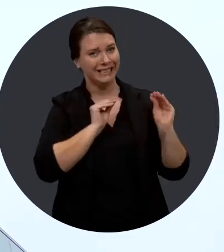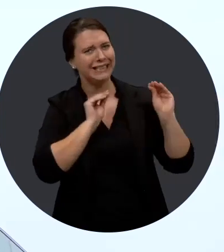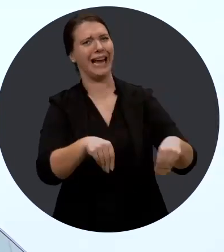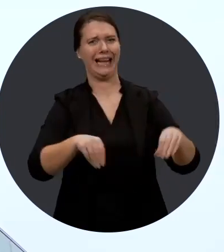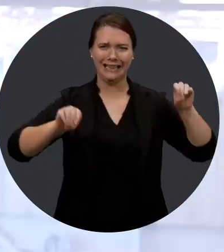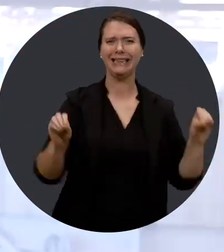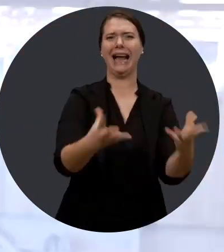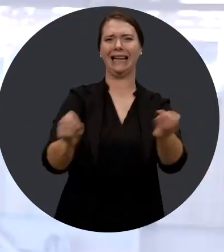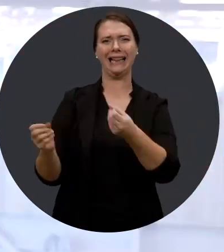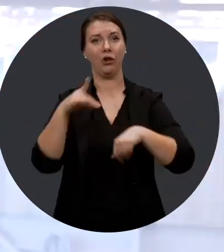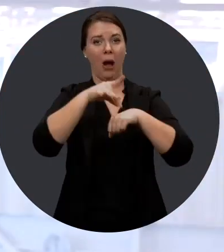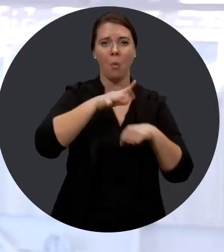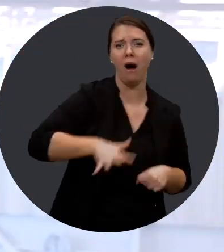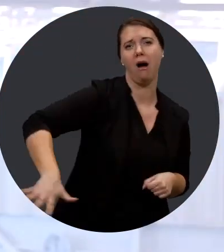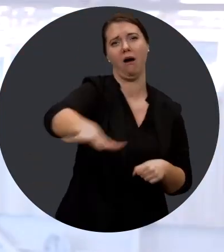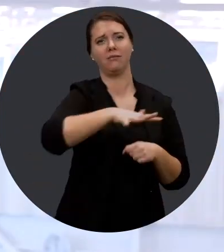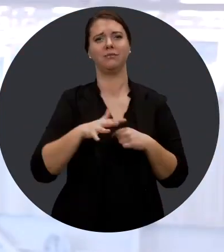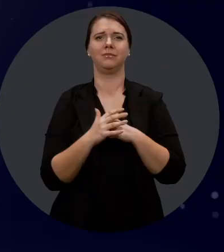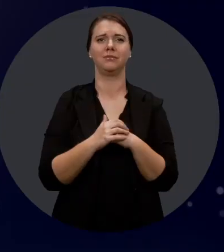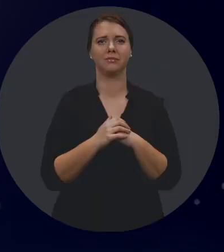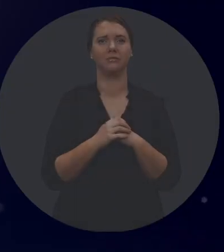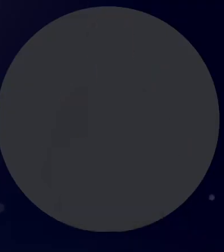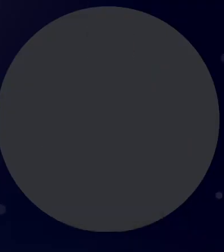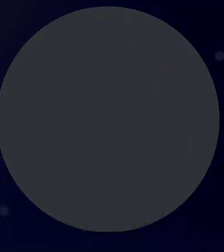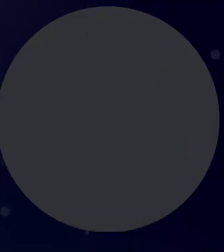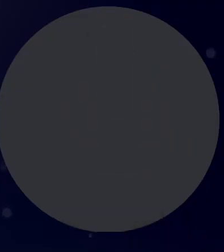les projets qu'on installe ou qu'on établit pour notre territoire.